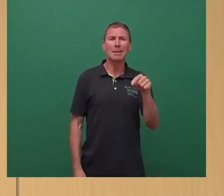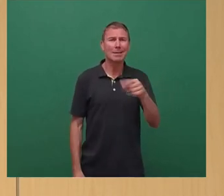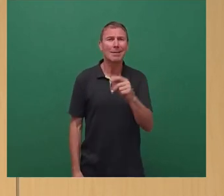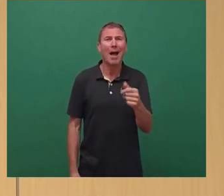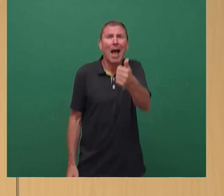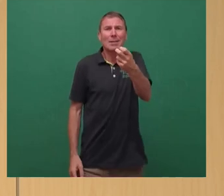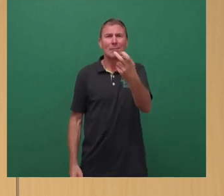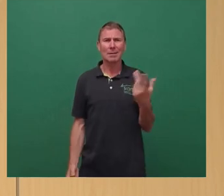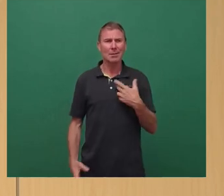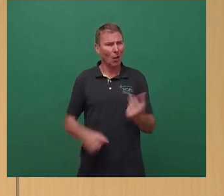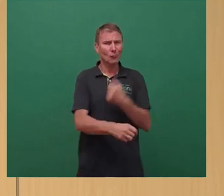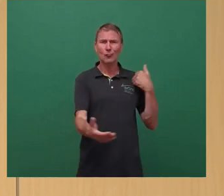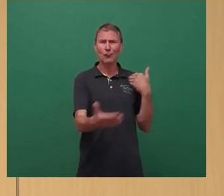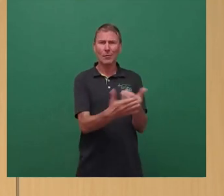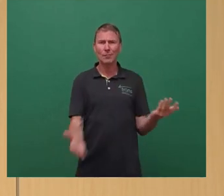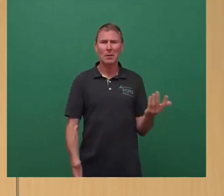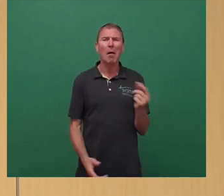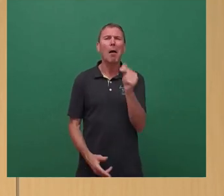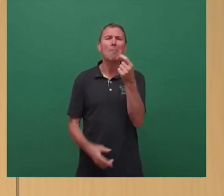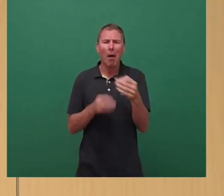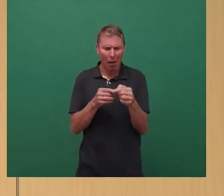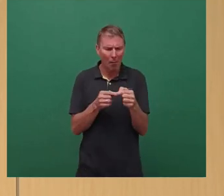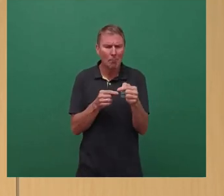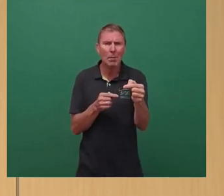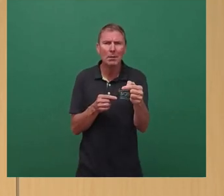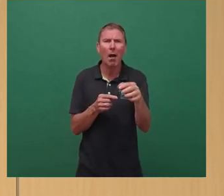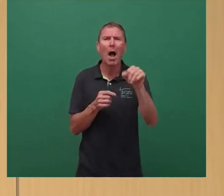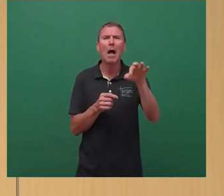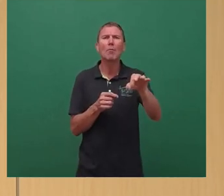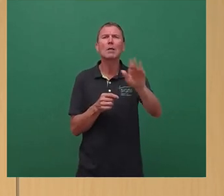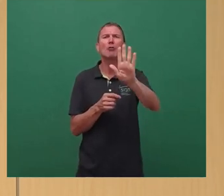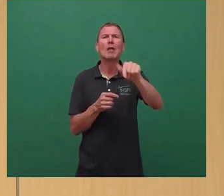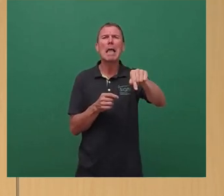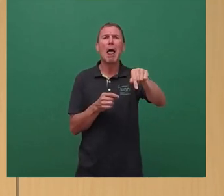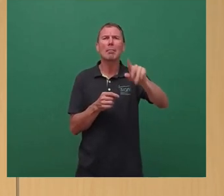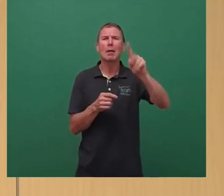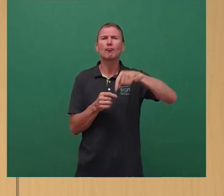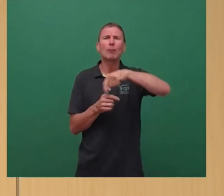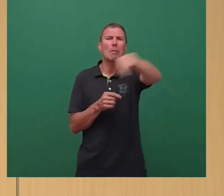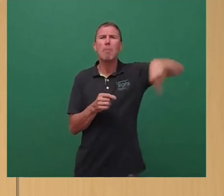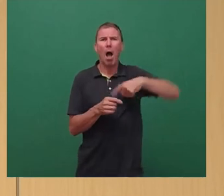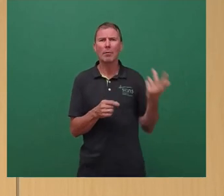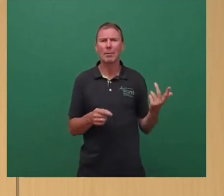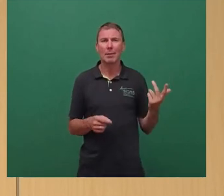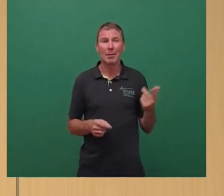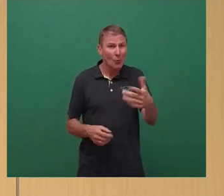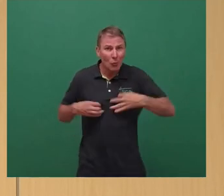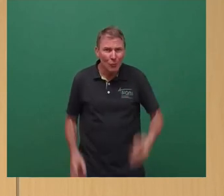Was haben wir geschafft? Ein paar wenige Meter am Haltepunkt strehlen. Das kann doch uns noch nicht zufriedenstellen.